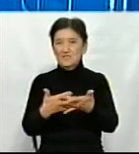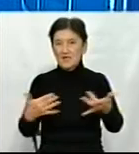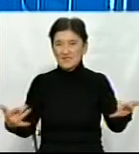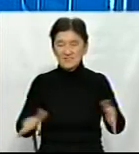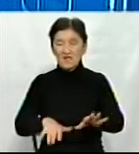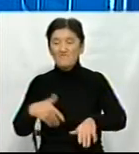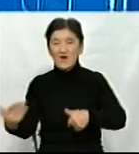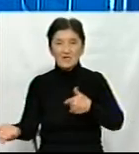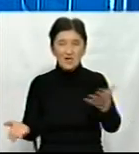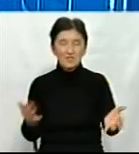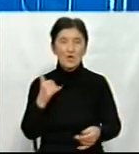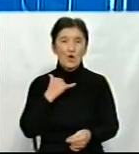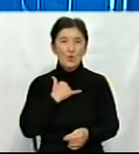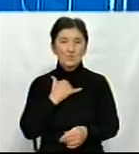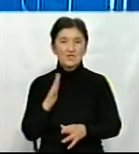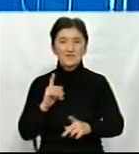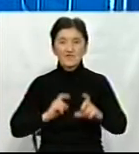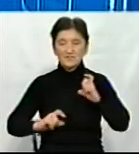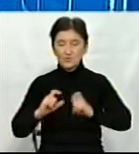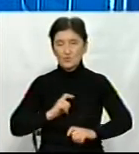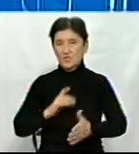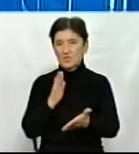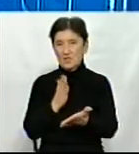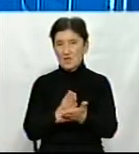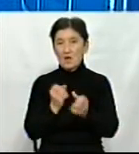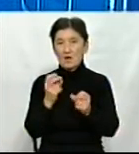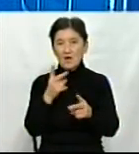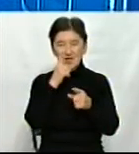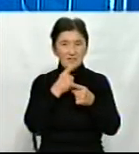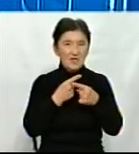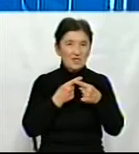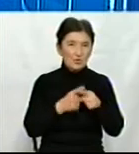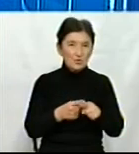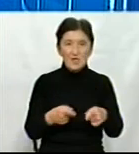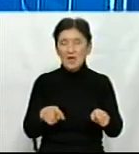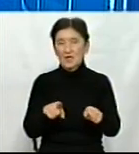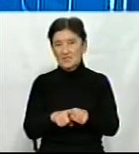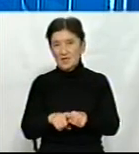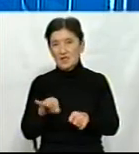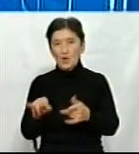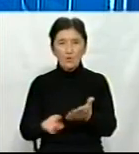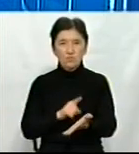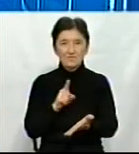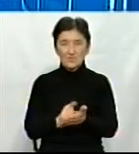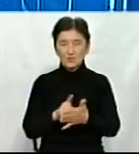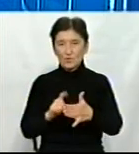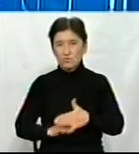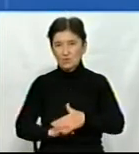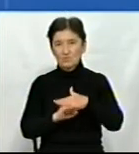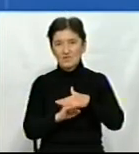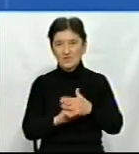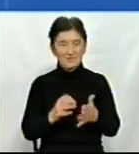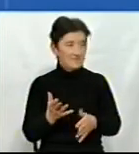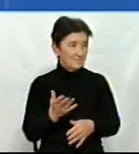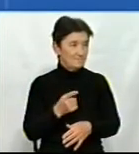І от в нас в інституті проводяться дослідження як технологічного плану, так і селекційного, і обов'язкове економічне обґрунтування. Я хочу,